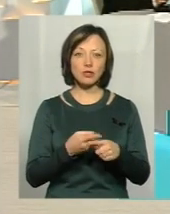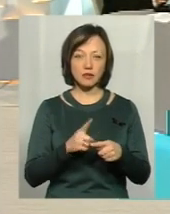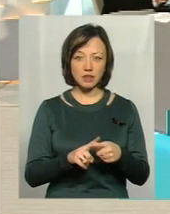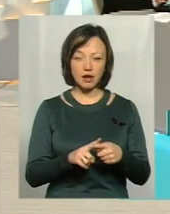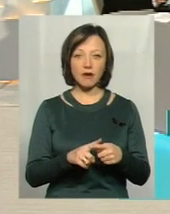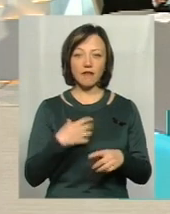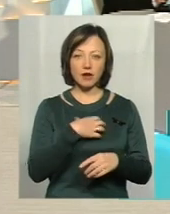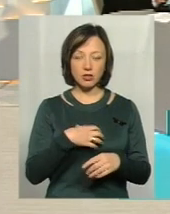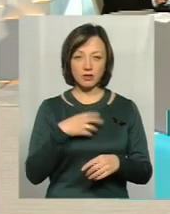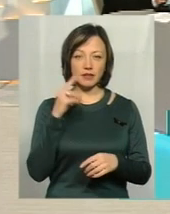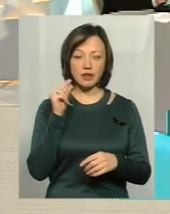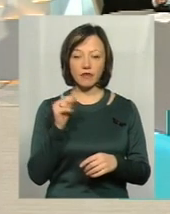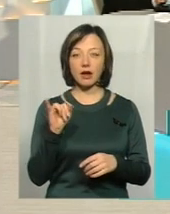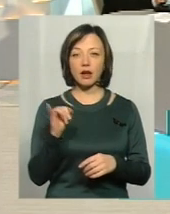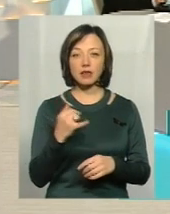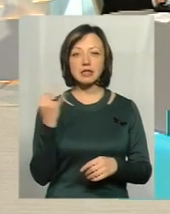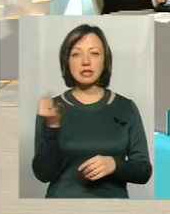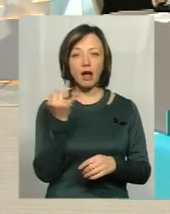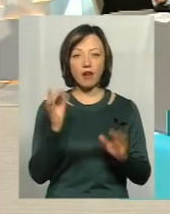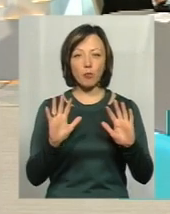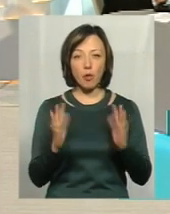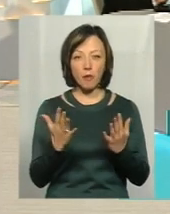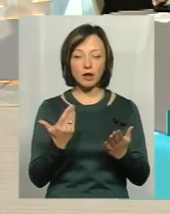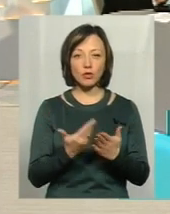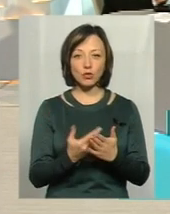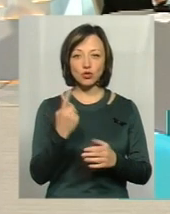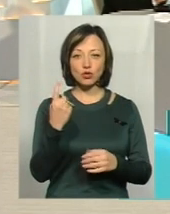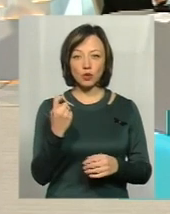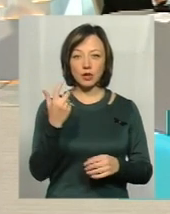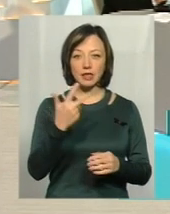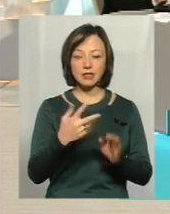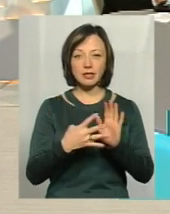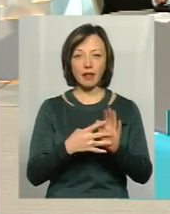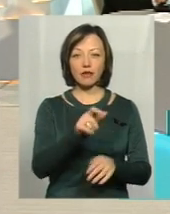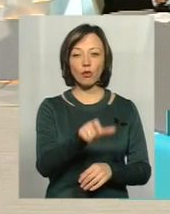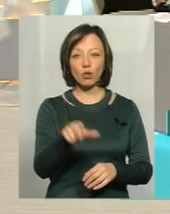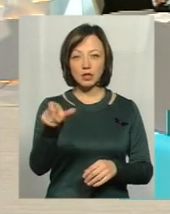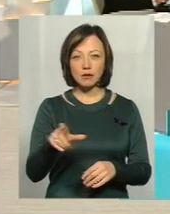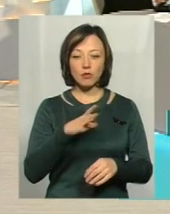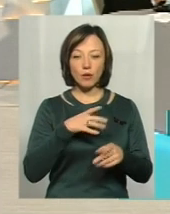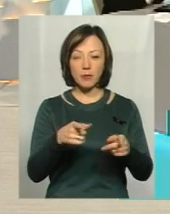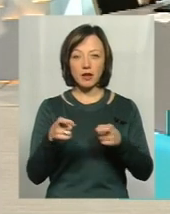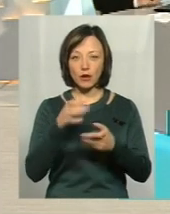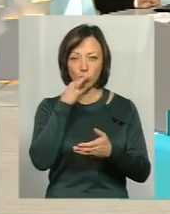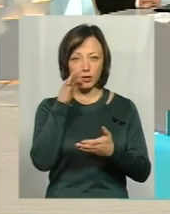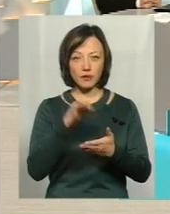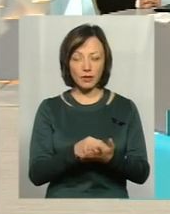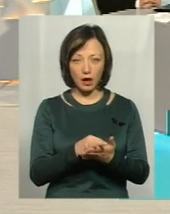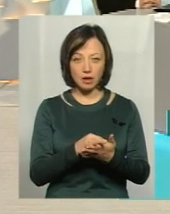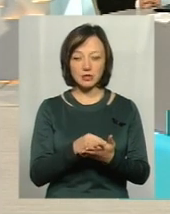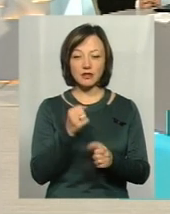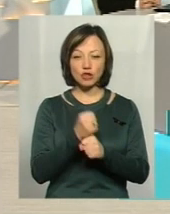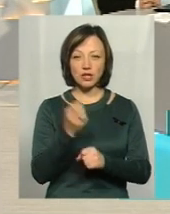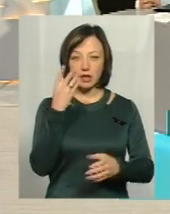така вагома цифра. Ну, цікавий такий момент, що ось 139 осіб, які були притягнуті до відповідальності за